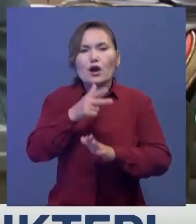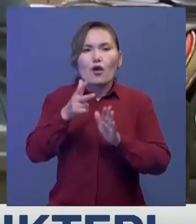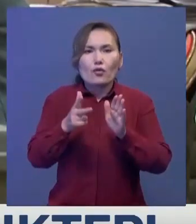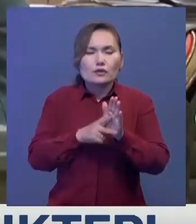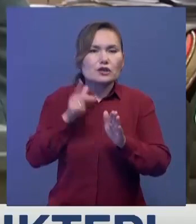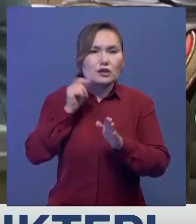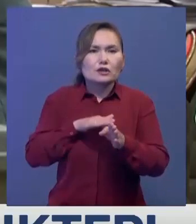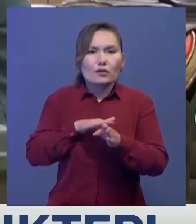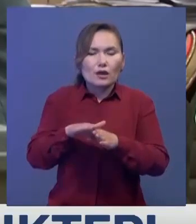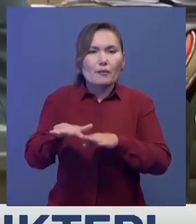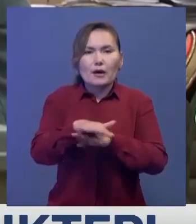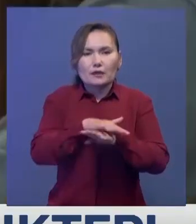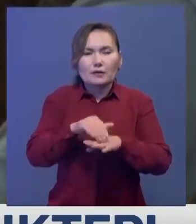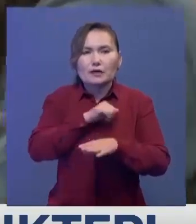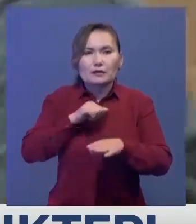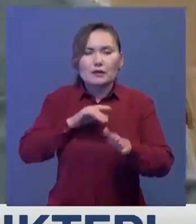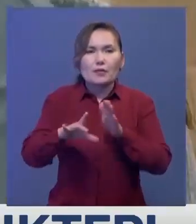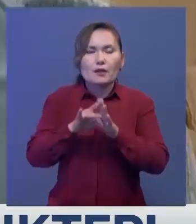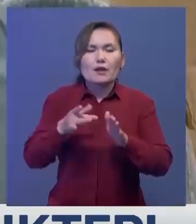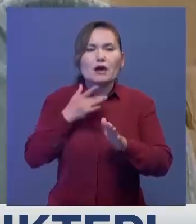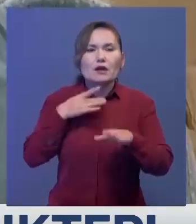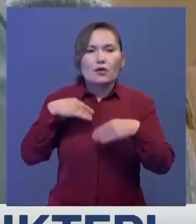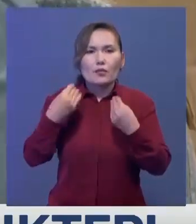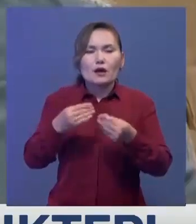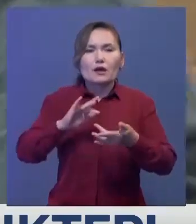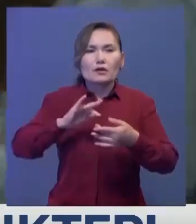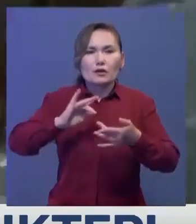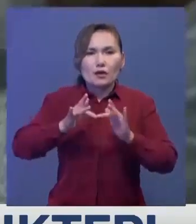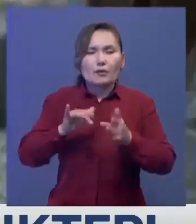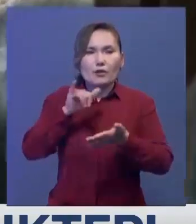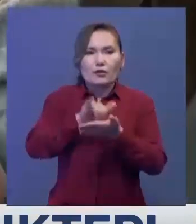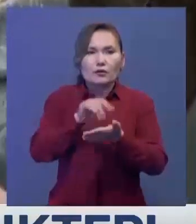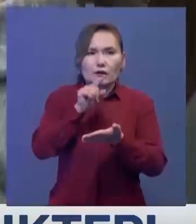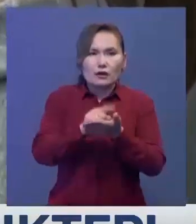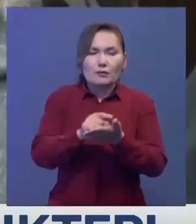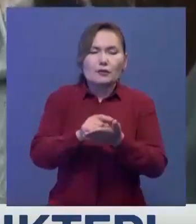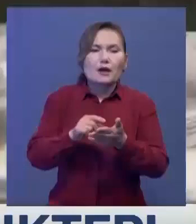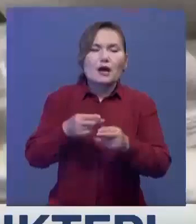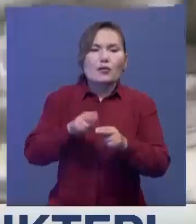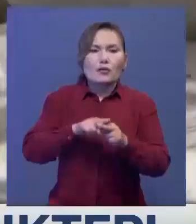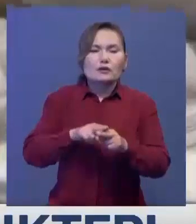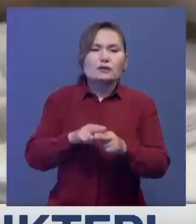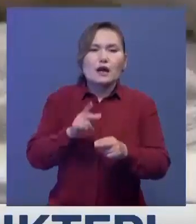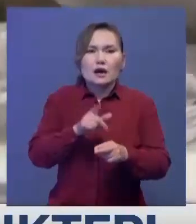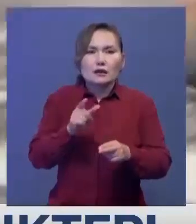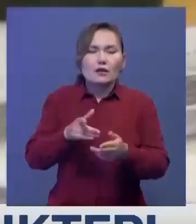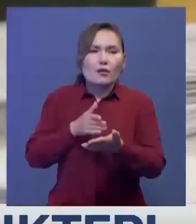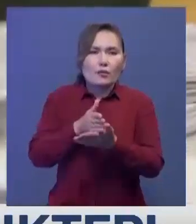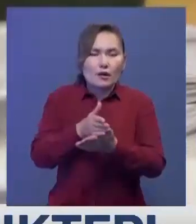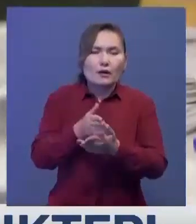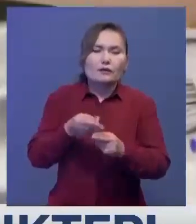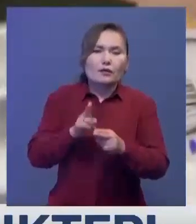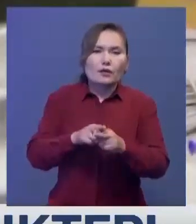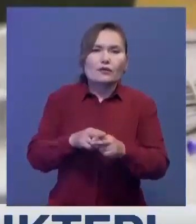кезгелген азамат сайлай алады. Ол үшін дауысперу үшіретінде онлайн тіркелі өгерек. Сайлау үшінің ұчаскеге барып, немесе пошта арқылы